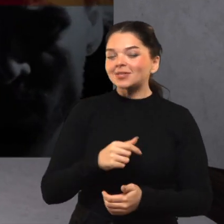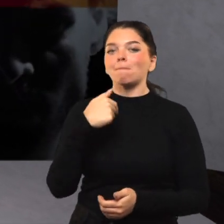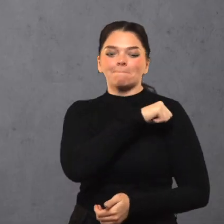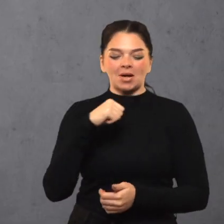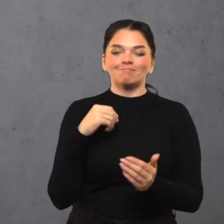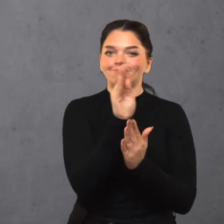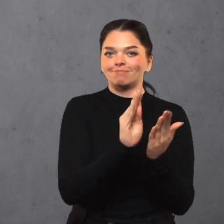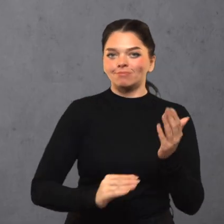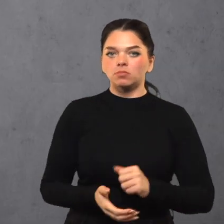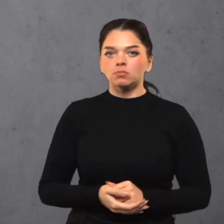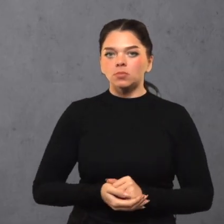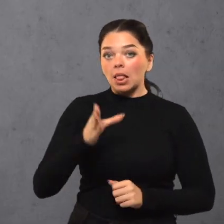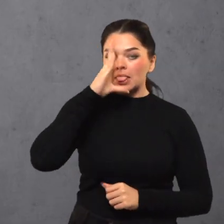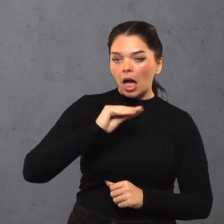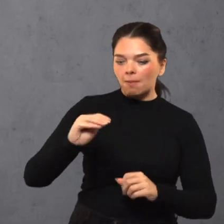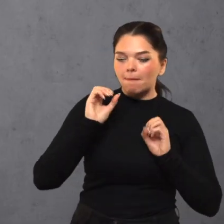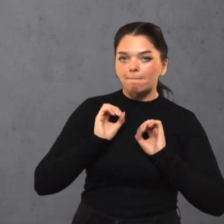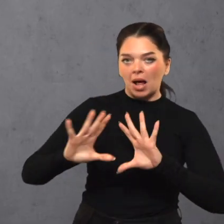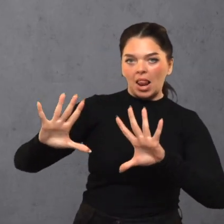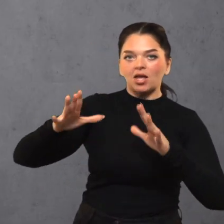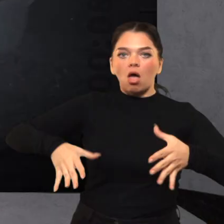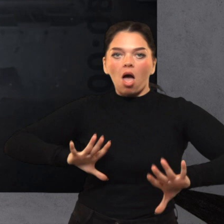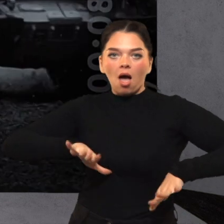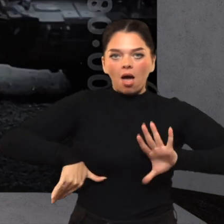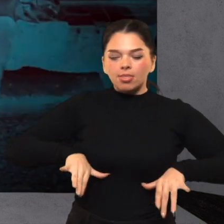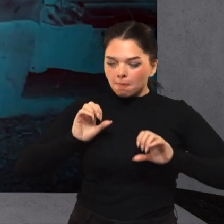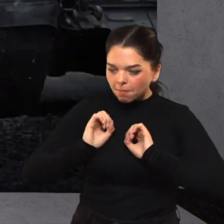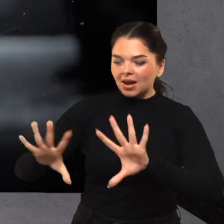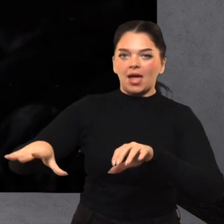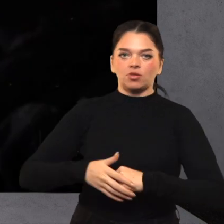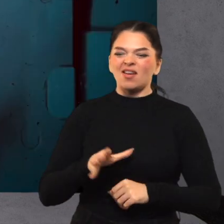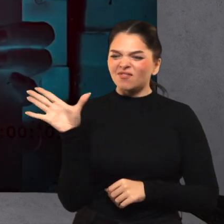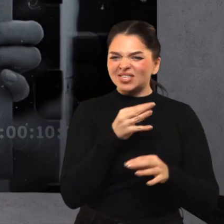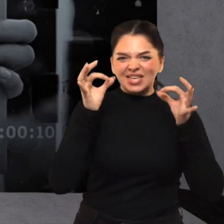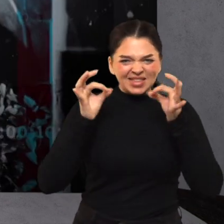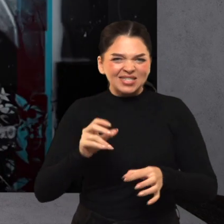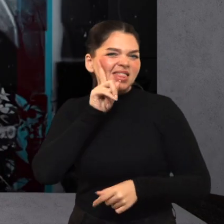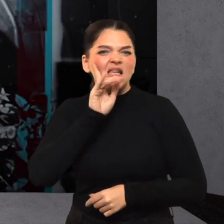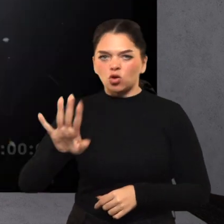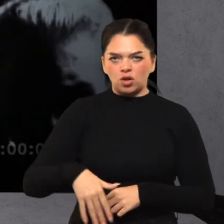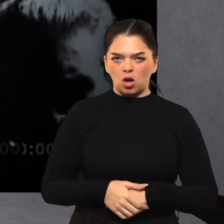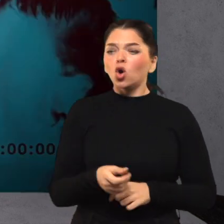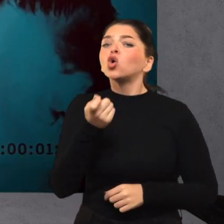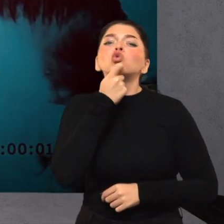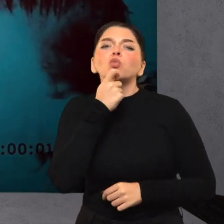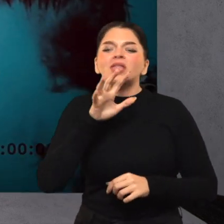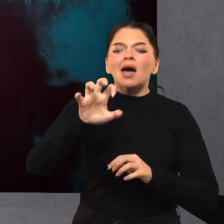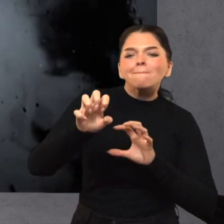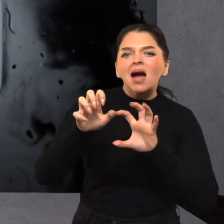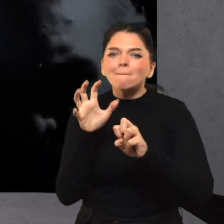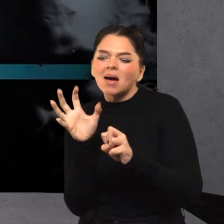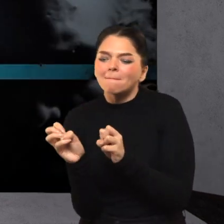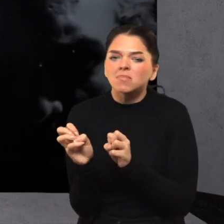parašiau. Lapė paleido Antį. Visos tiesos nenorėjo. Tik truputį ją